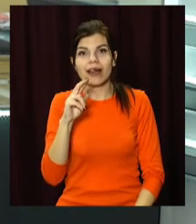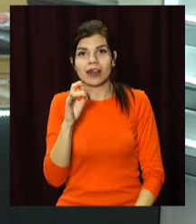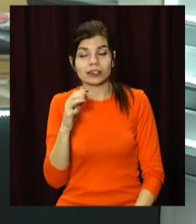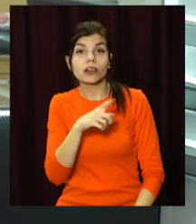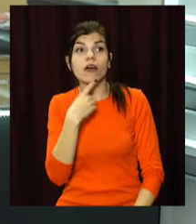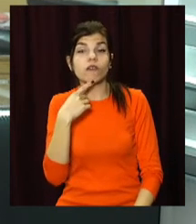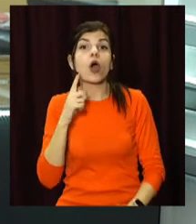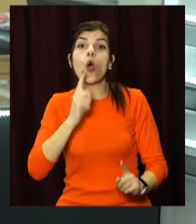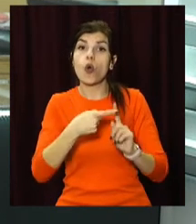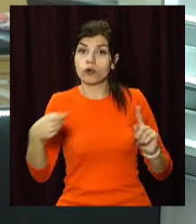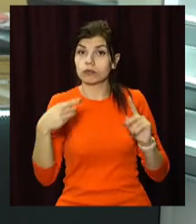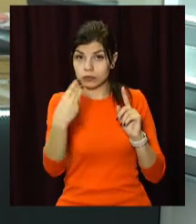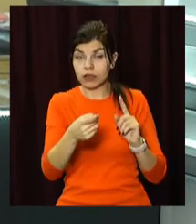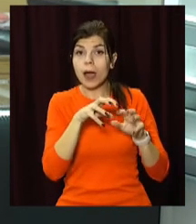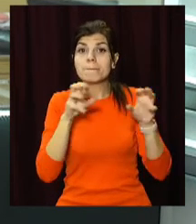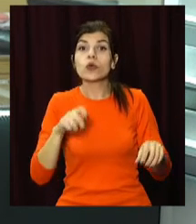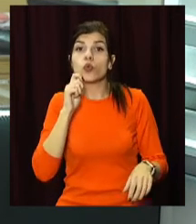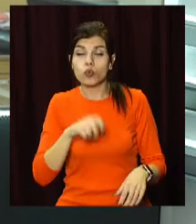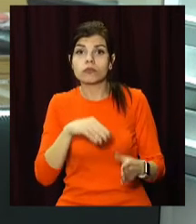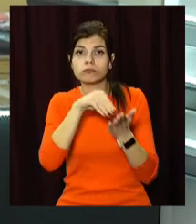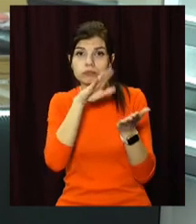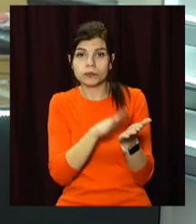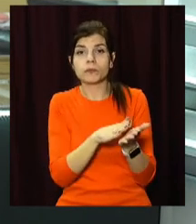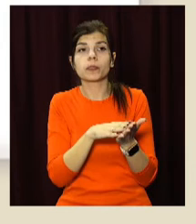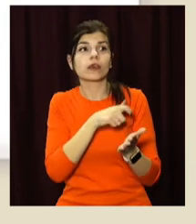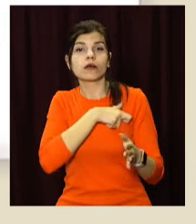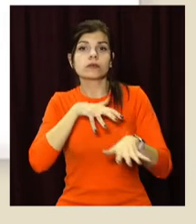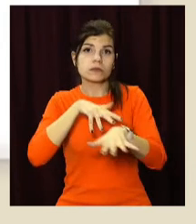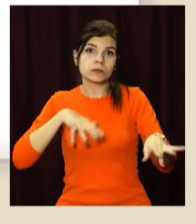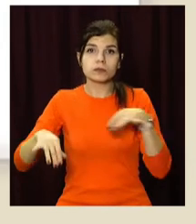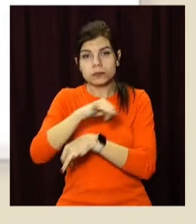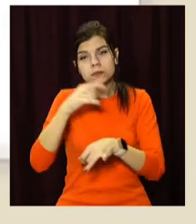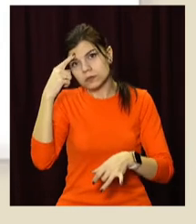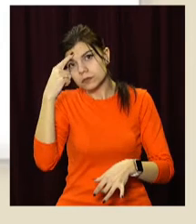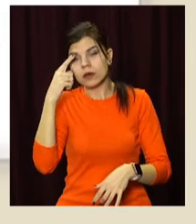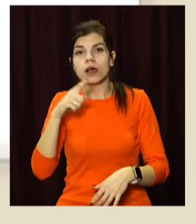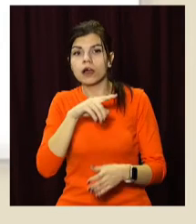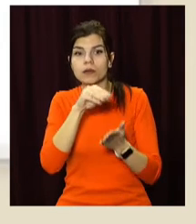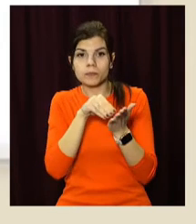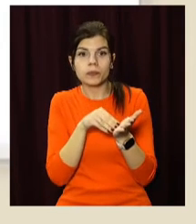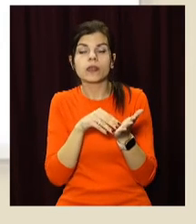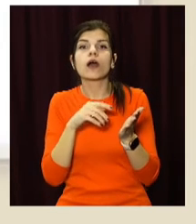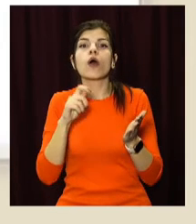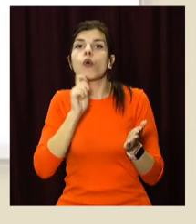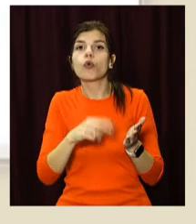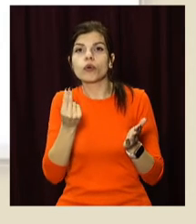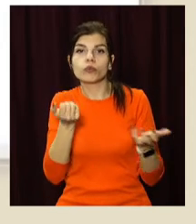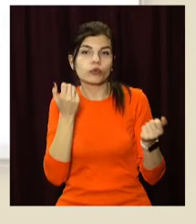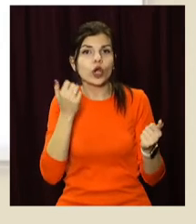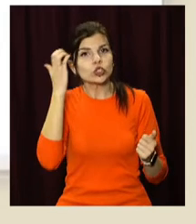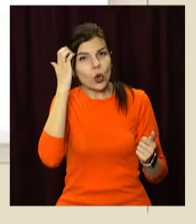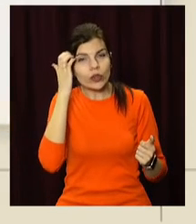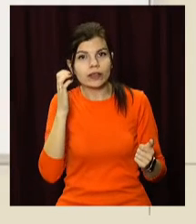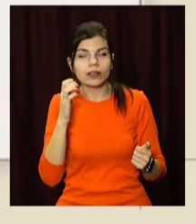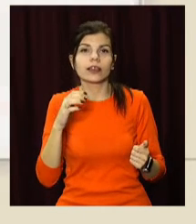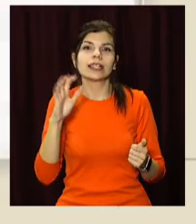сірих доходів та майна. Президент України вніс до парламенту чотири законопроєкти, що мають детонізувати прибутки українців. Відтак, якщо